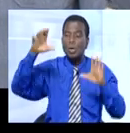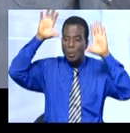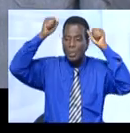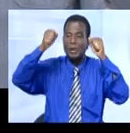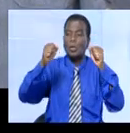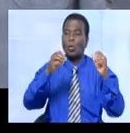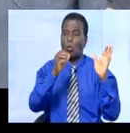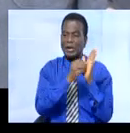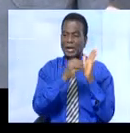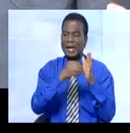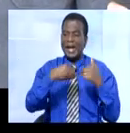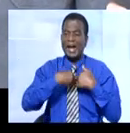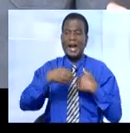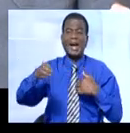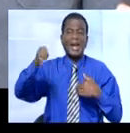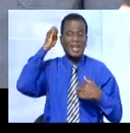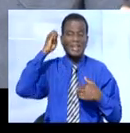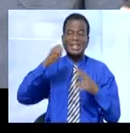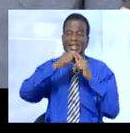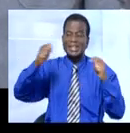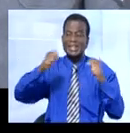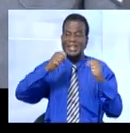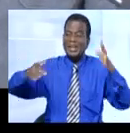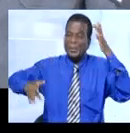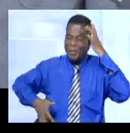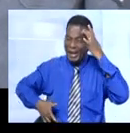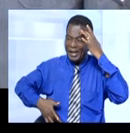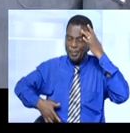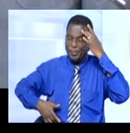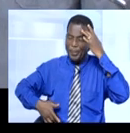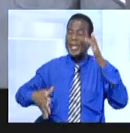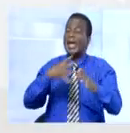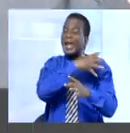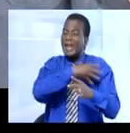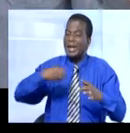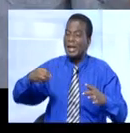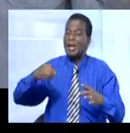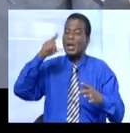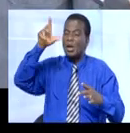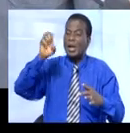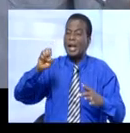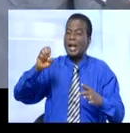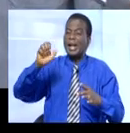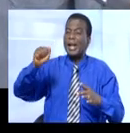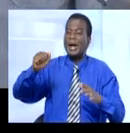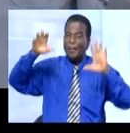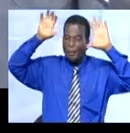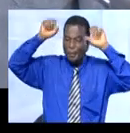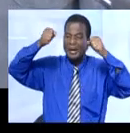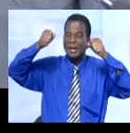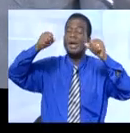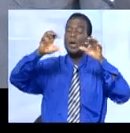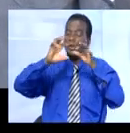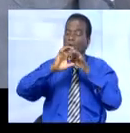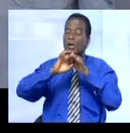président Alassane Ouattara les vœux de prompt rétablissement de la part de la présidente du Libéia. Madame la présidente a envoyé tous ses